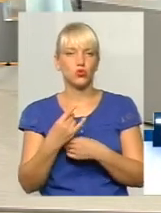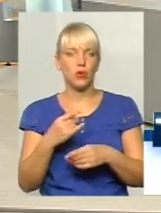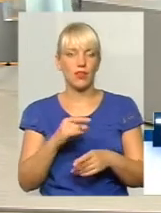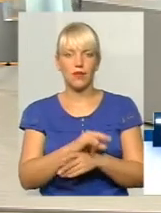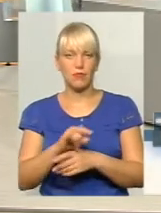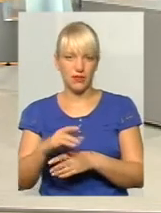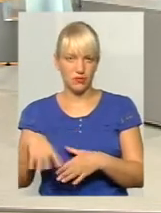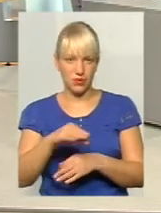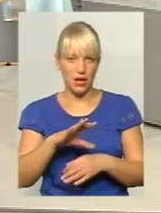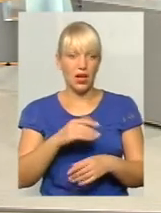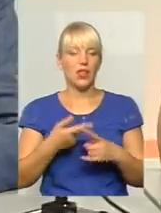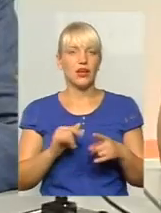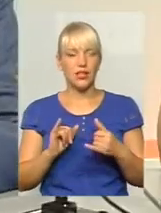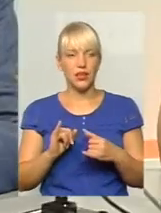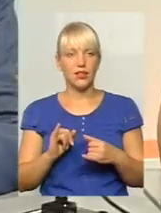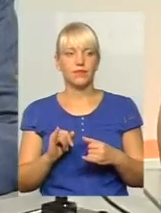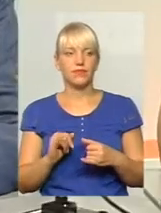І, знаєте,